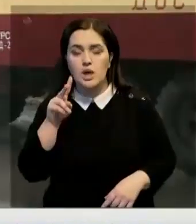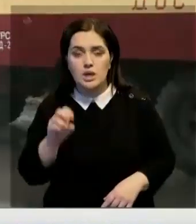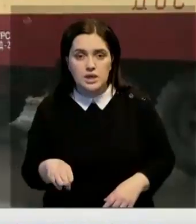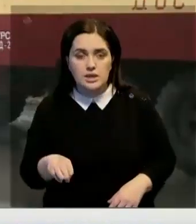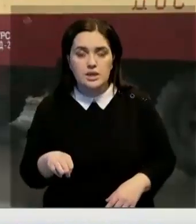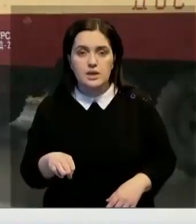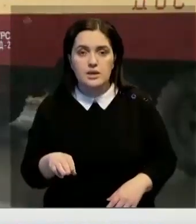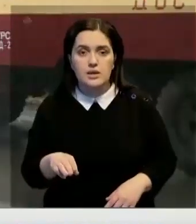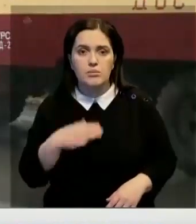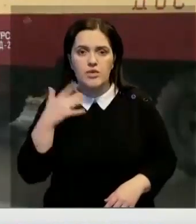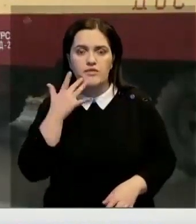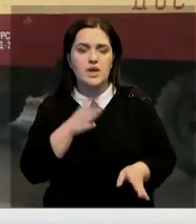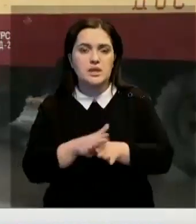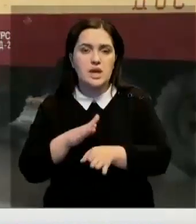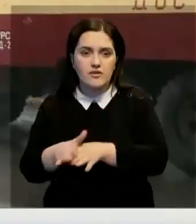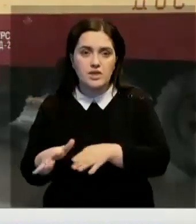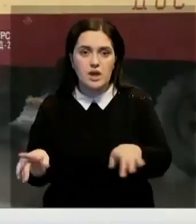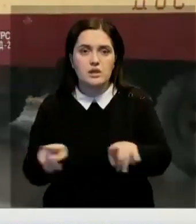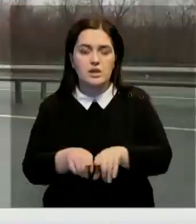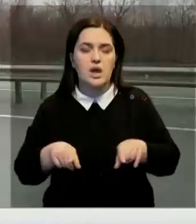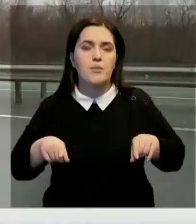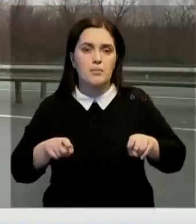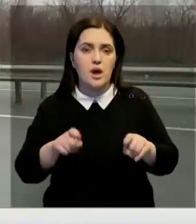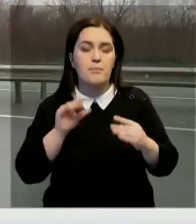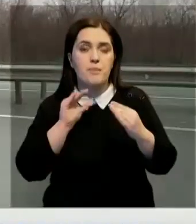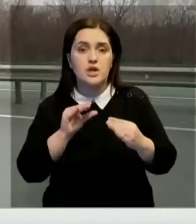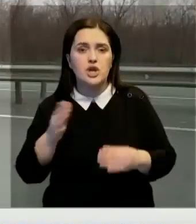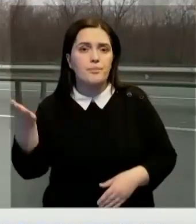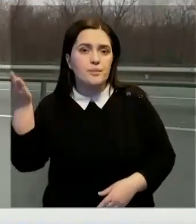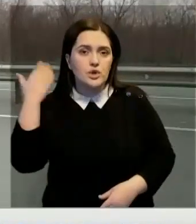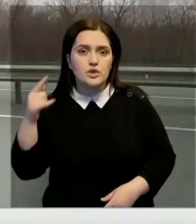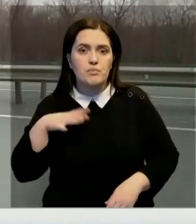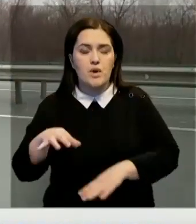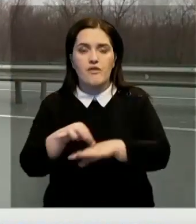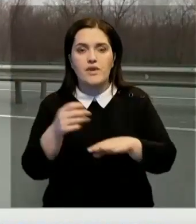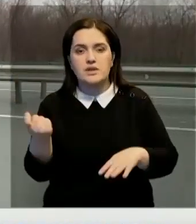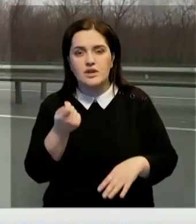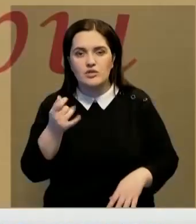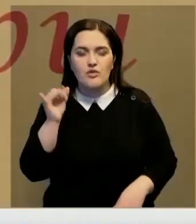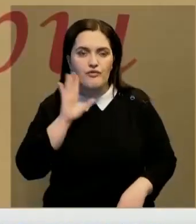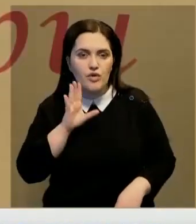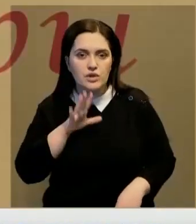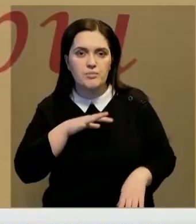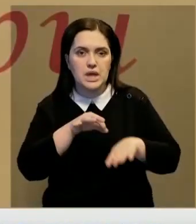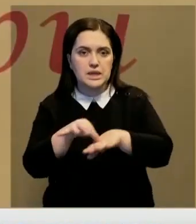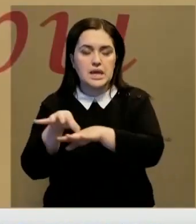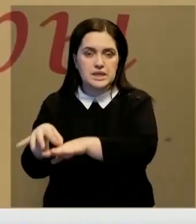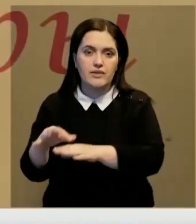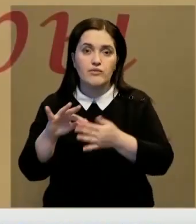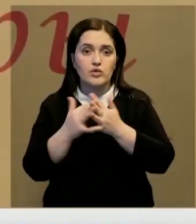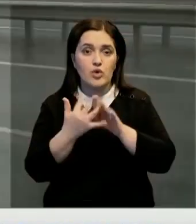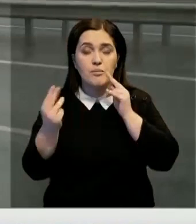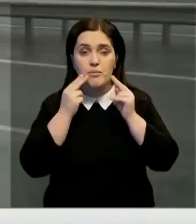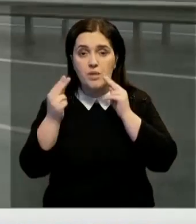периодически совершаем такого рода пробеги. В прошлом эти машины возили зерно и воду, доставляли в силу продукты питания.